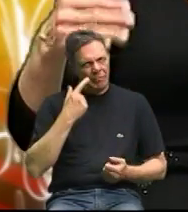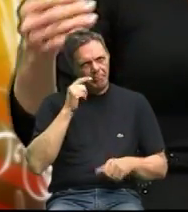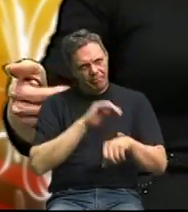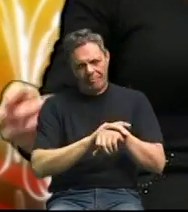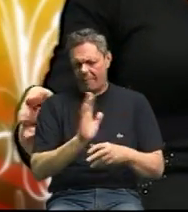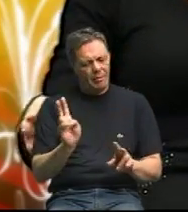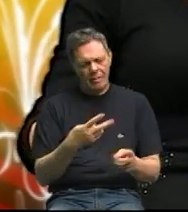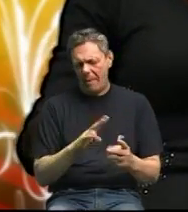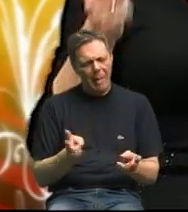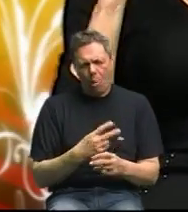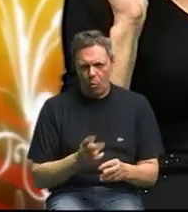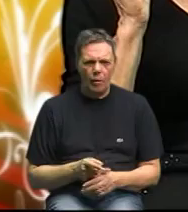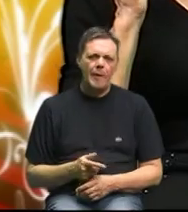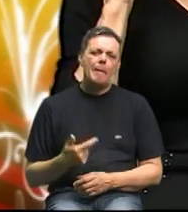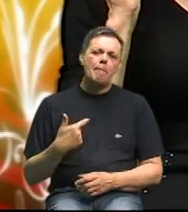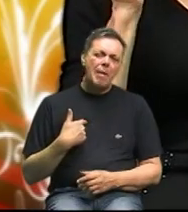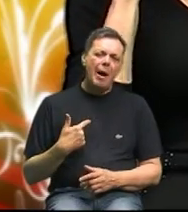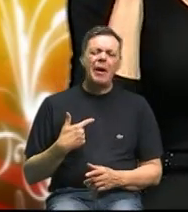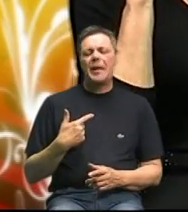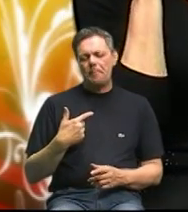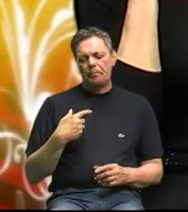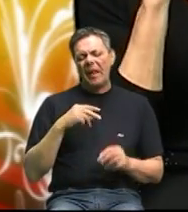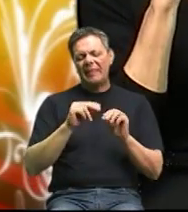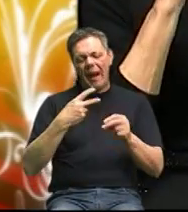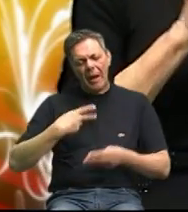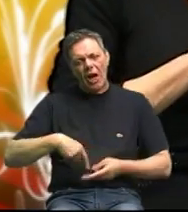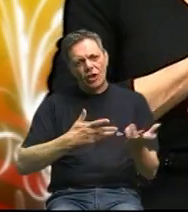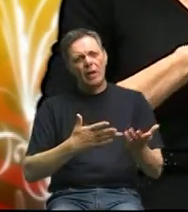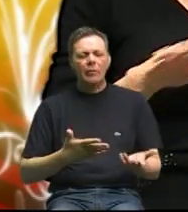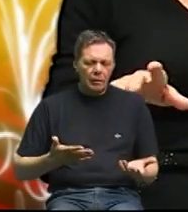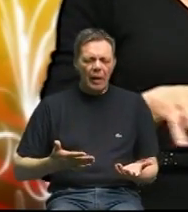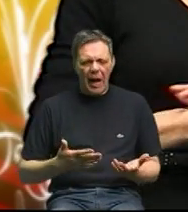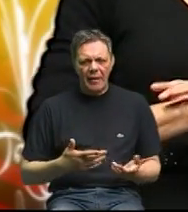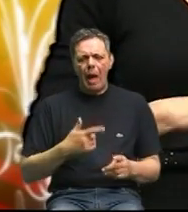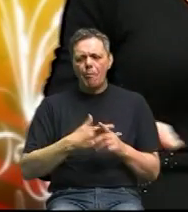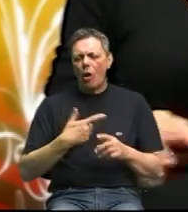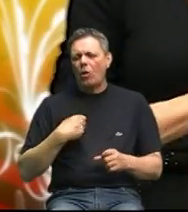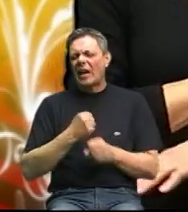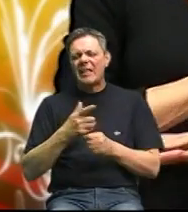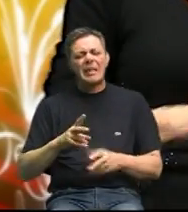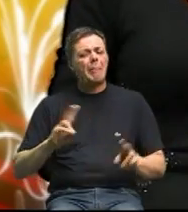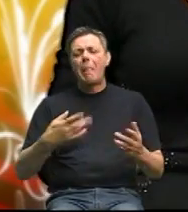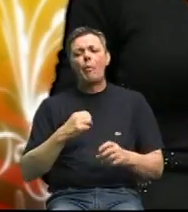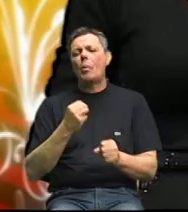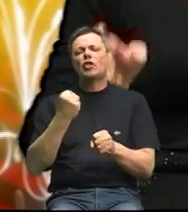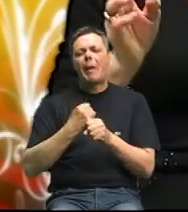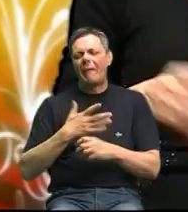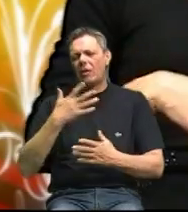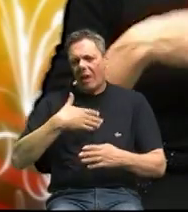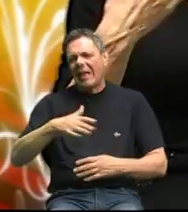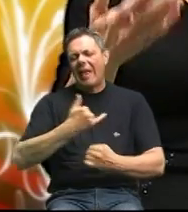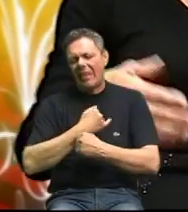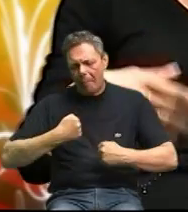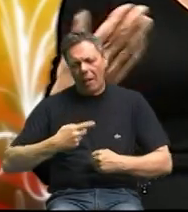dijetologina mene zove šaljem ti jednoga čovjeka pola godina radim sa njim a ne mogu ništa uradit